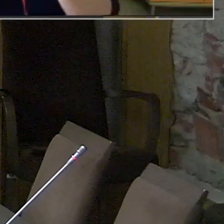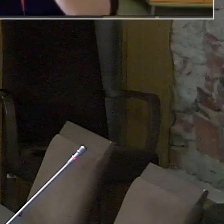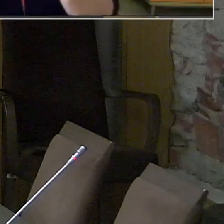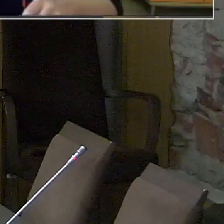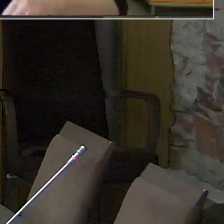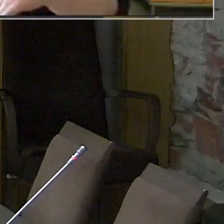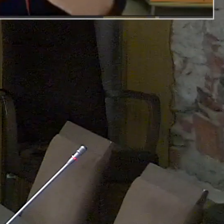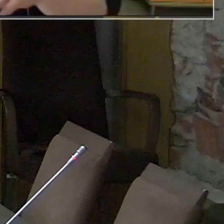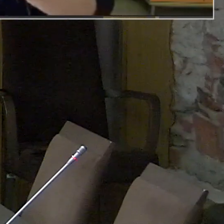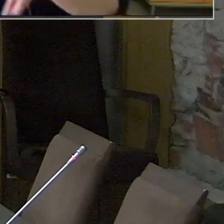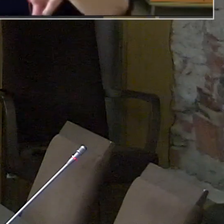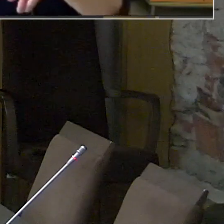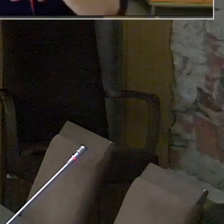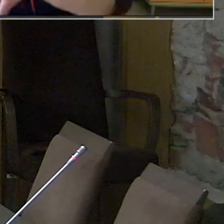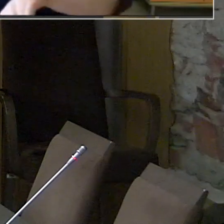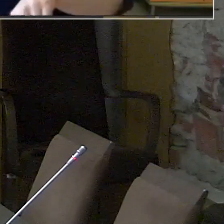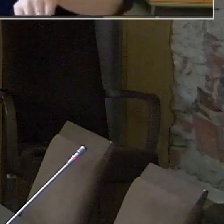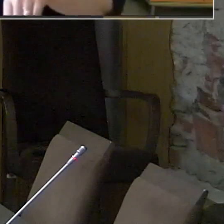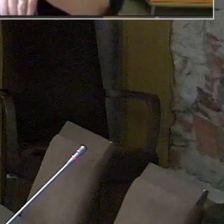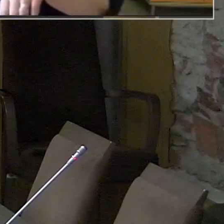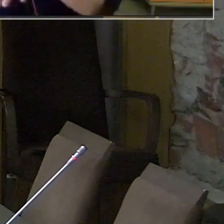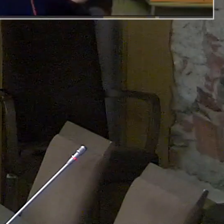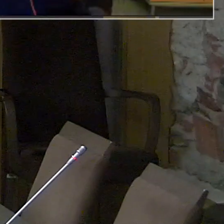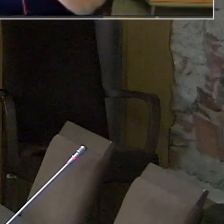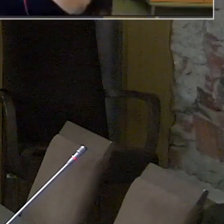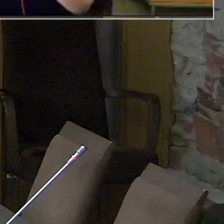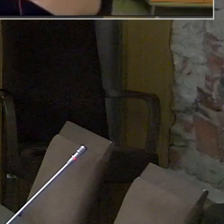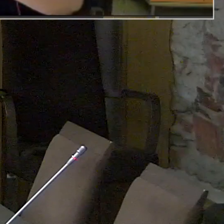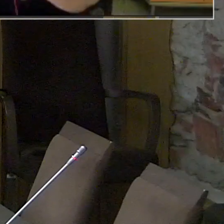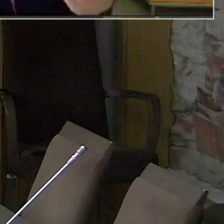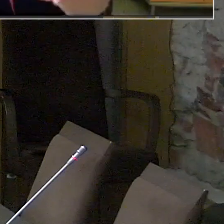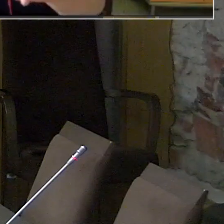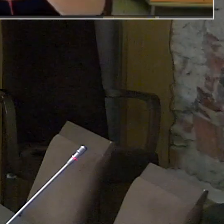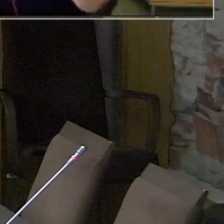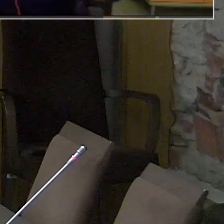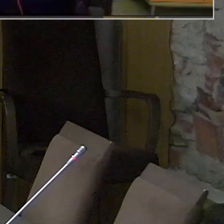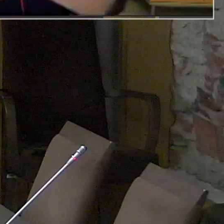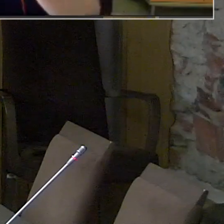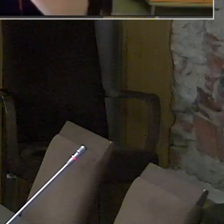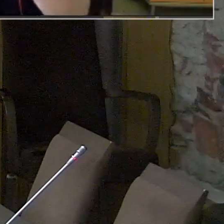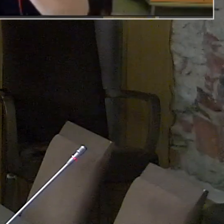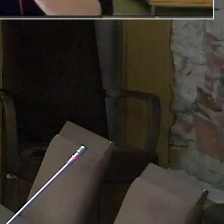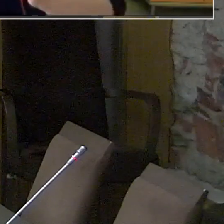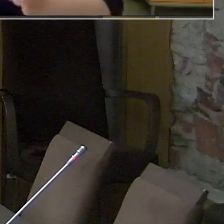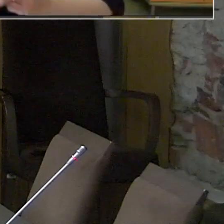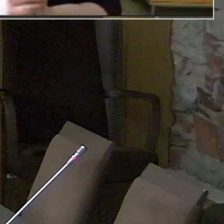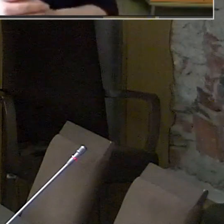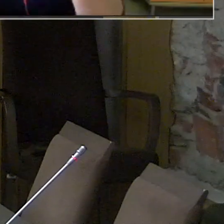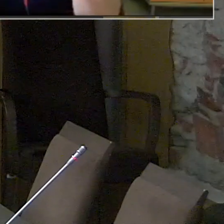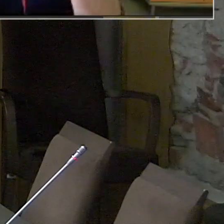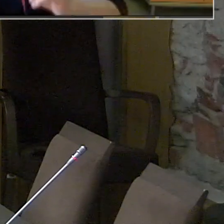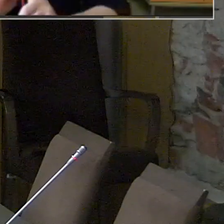poolt eelmisel nädalal riigi kogule tudustatud valgest raamatust, mis on täna siis saadetud